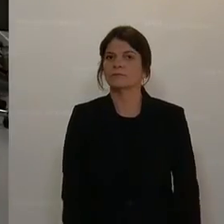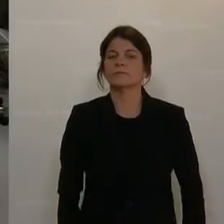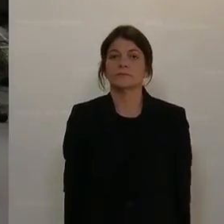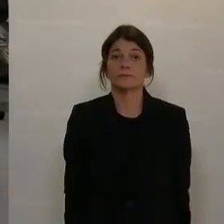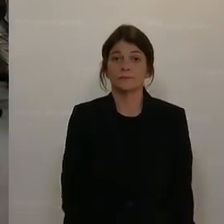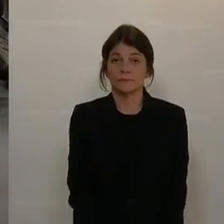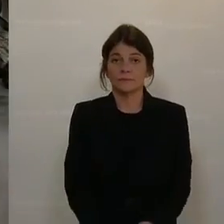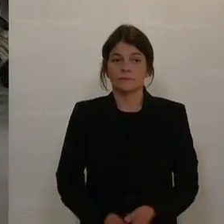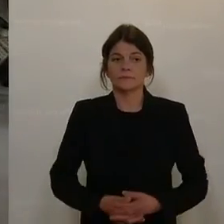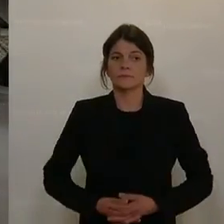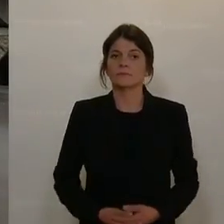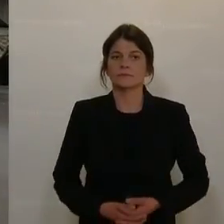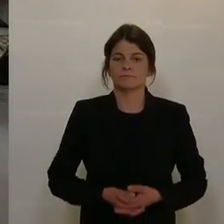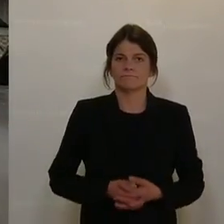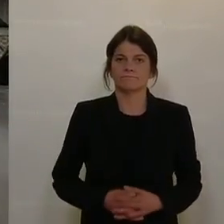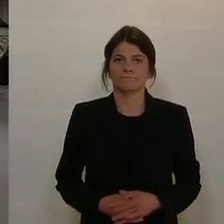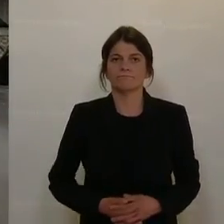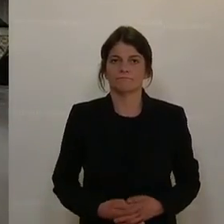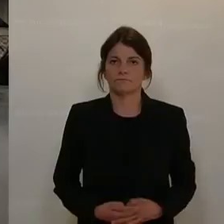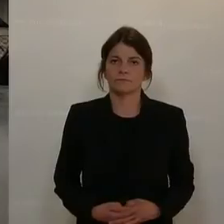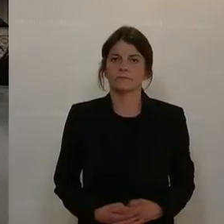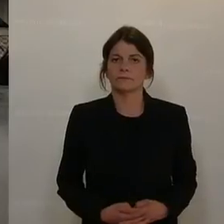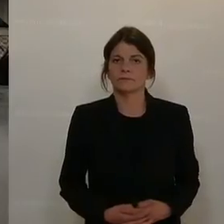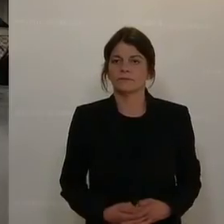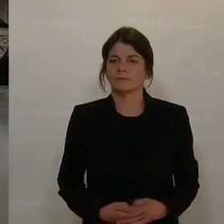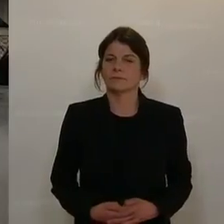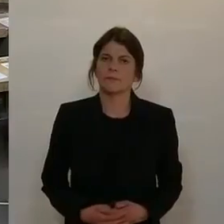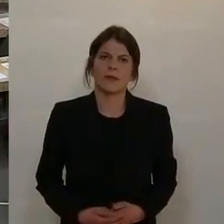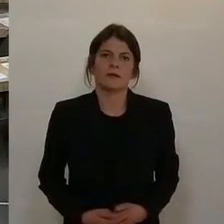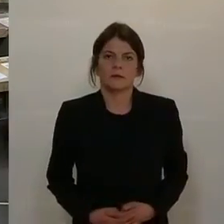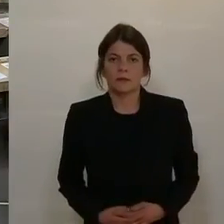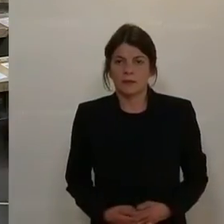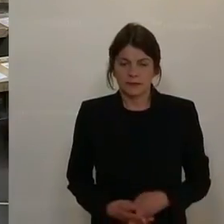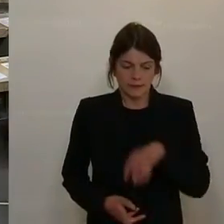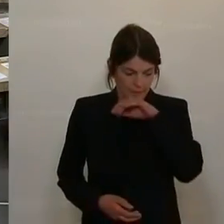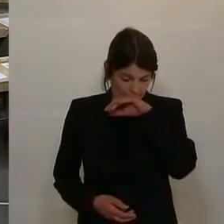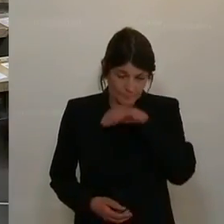Ulrike Fischer. Vielen Dank. Vielen Dank. Vielen Dank.